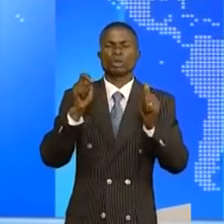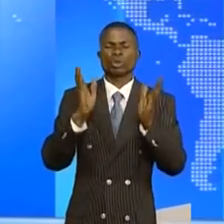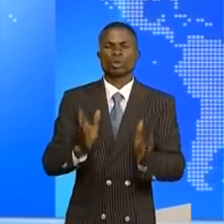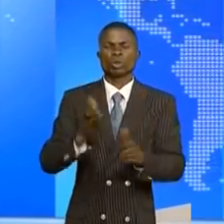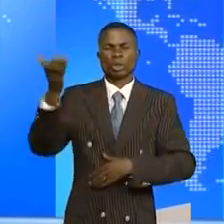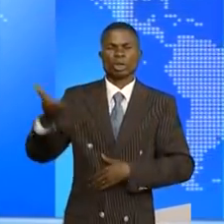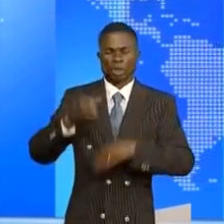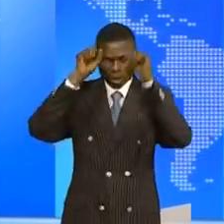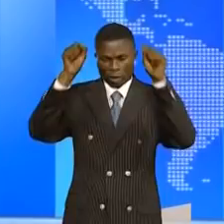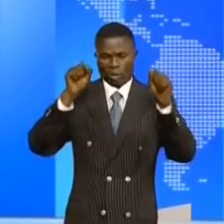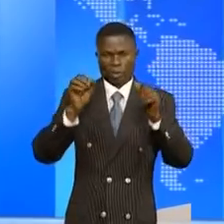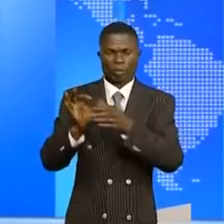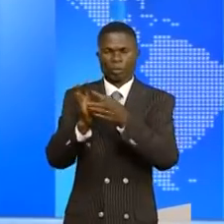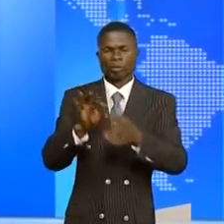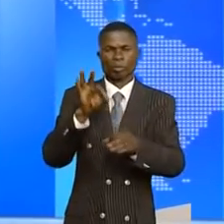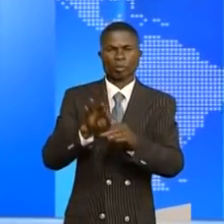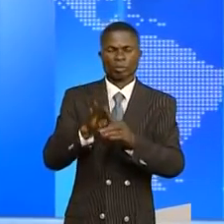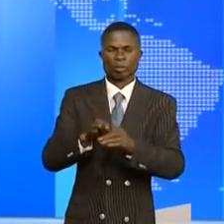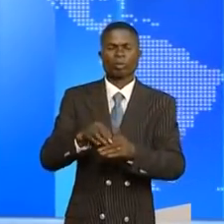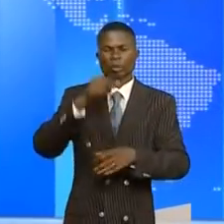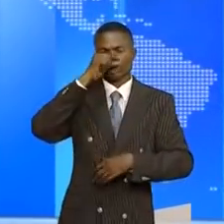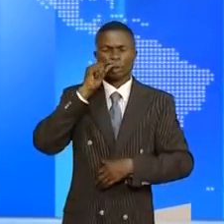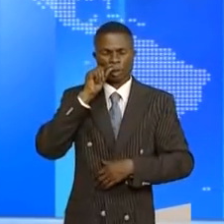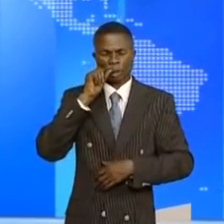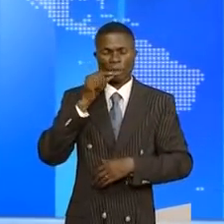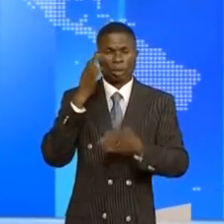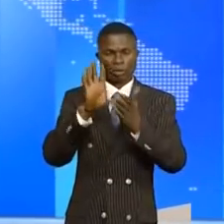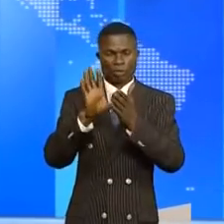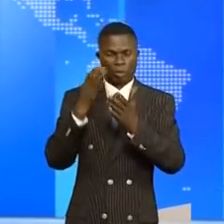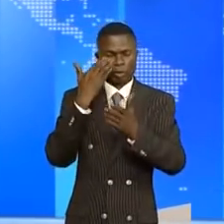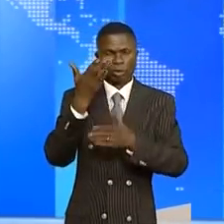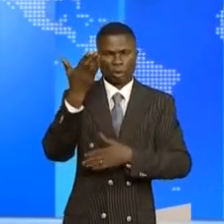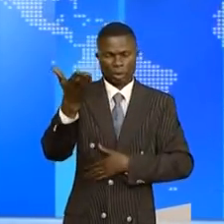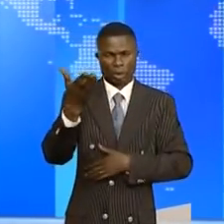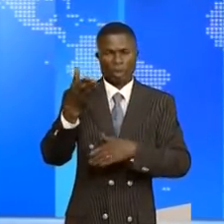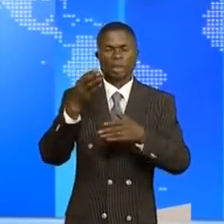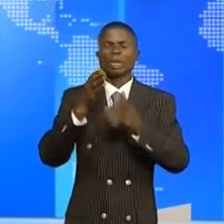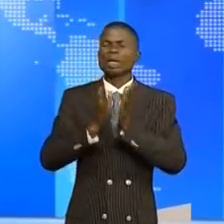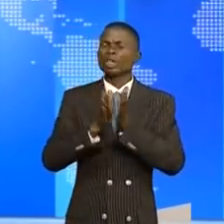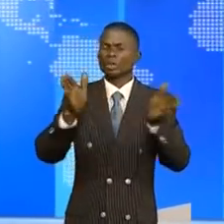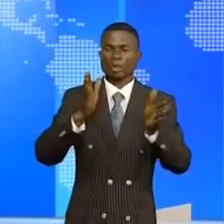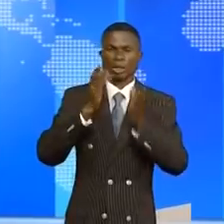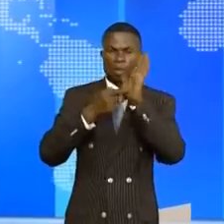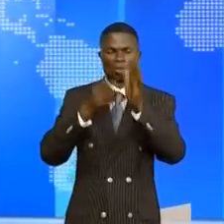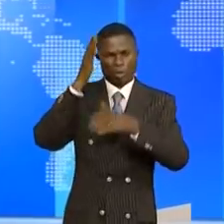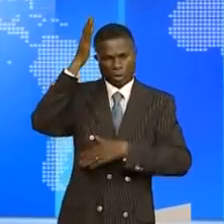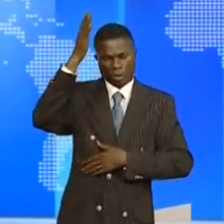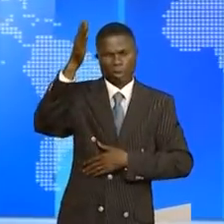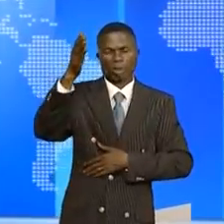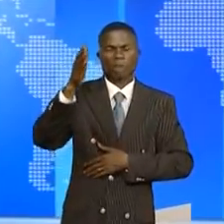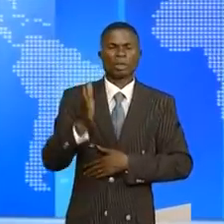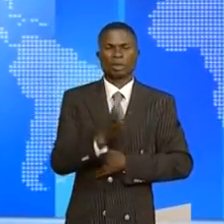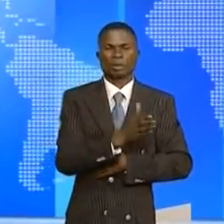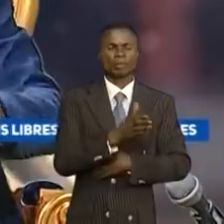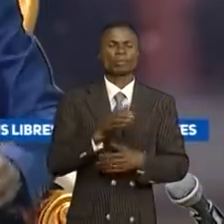le président de la ligne élite, Jérôme Mbosso. Je vous propose de suivre un extrait et l'intégralité vous sera présentée après ce journal